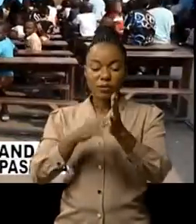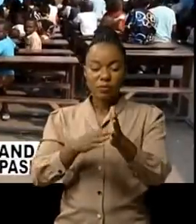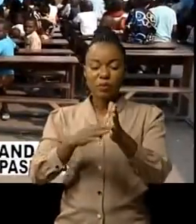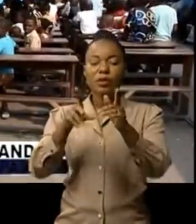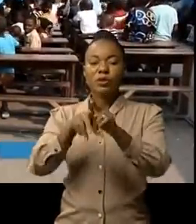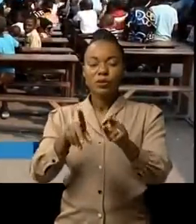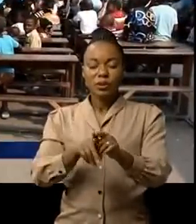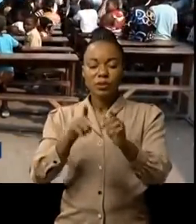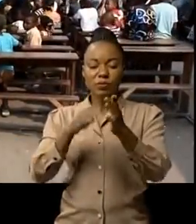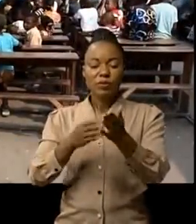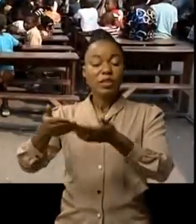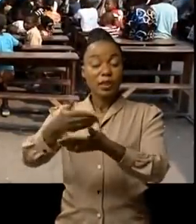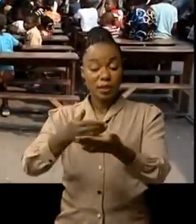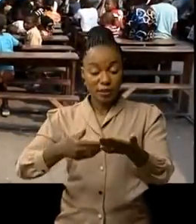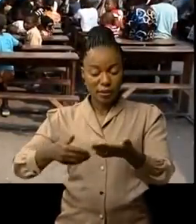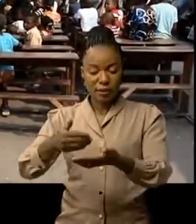celui de la rentrée